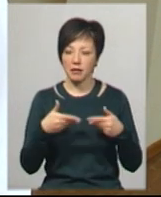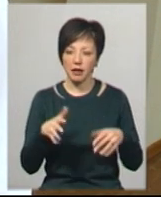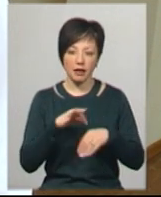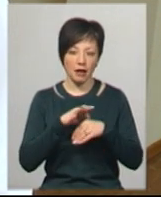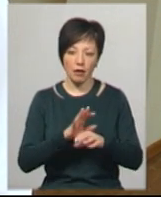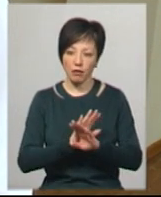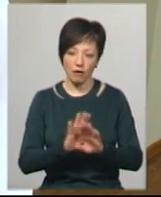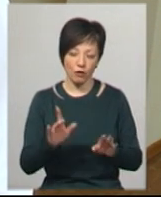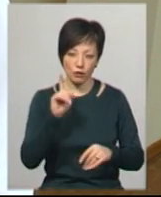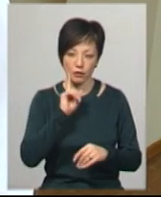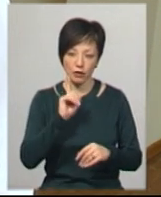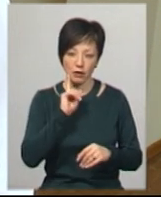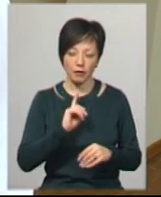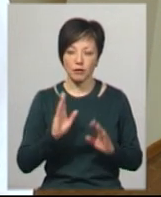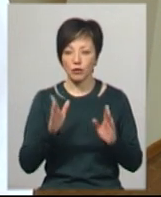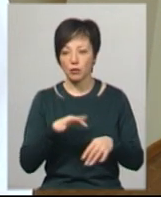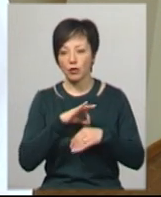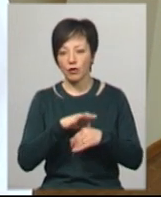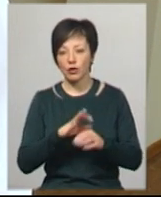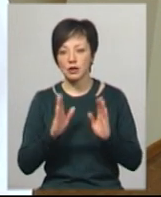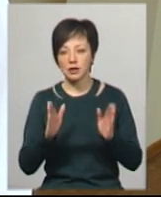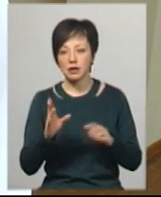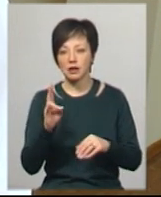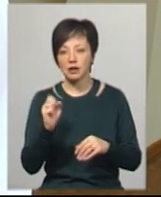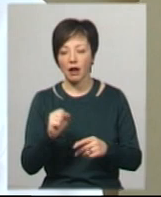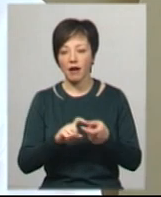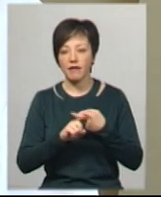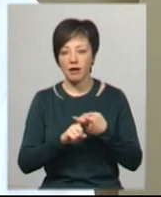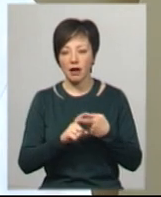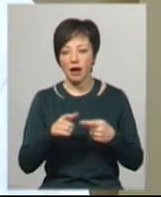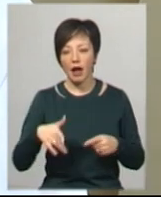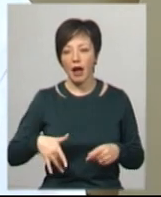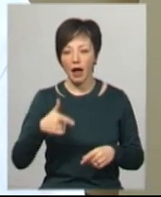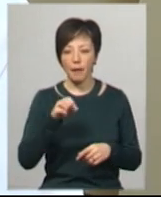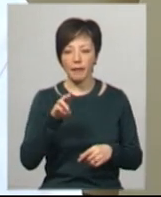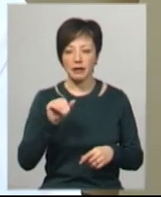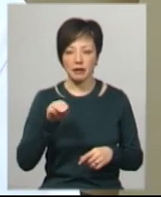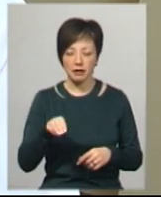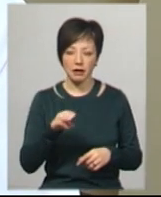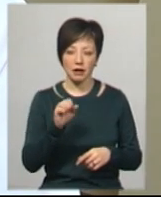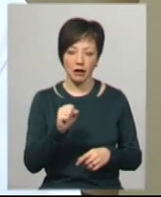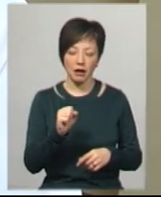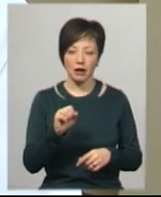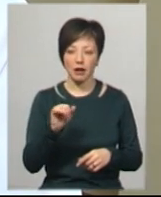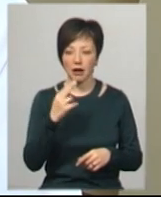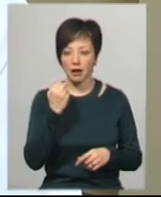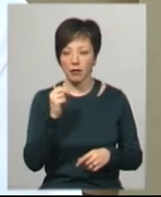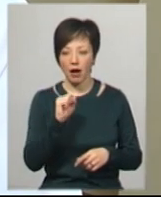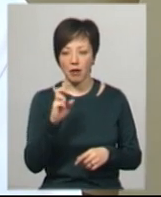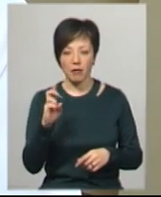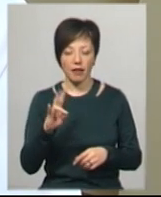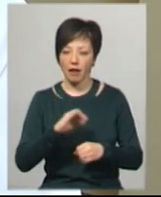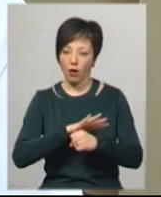поки. Будемо проводити тільки тести на вірусний гепетит А, на грип А і Б, не на